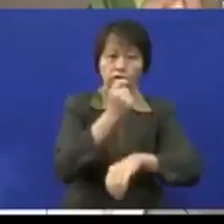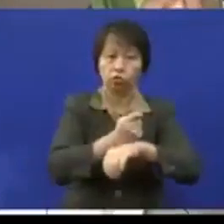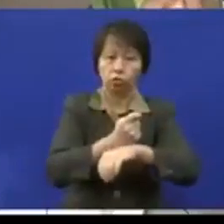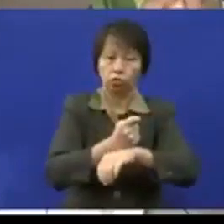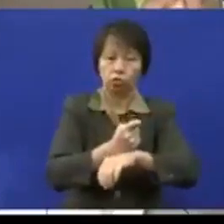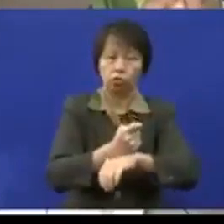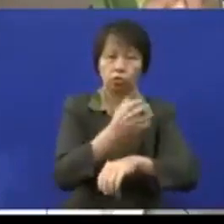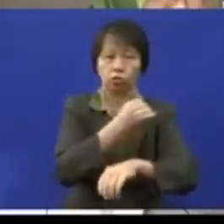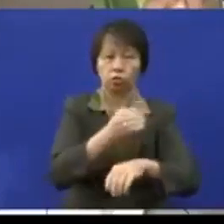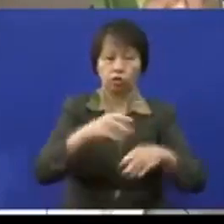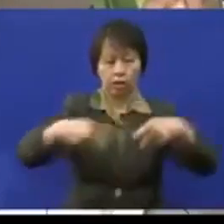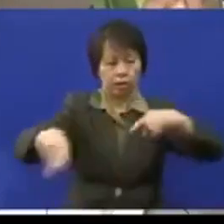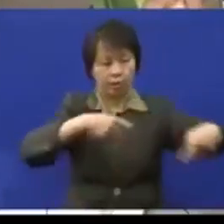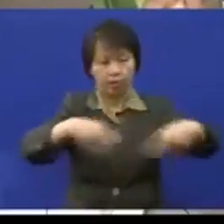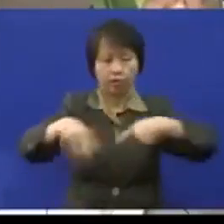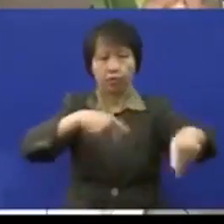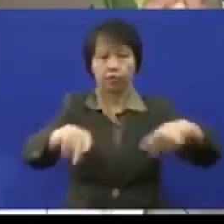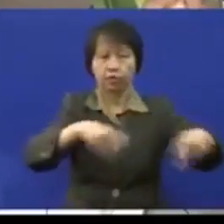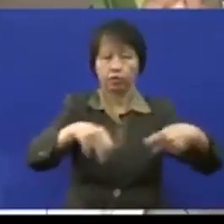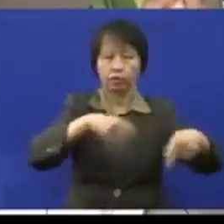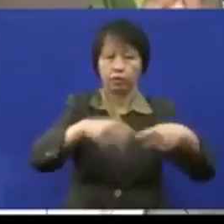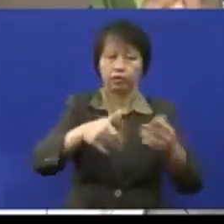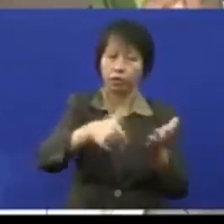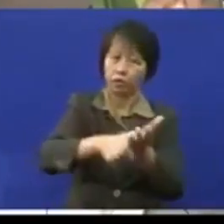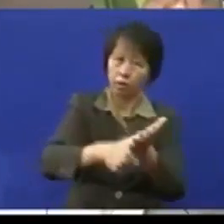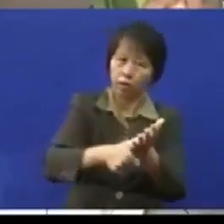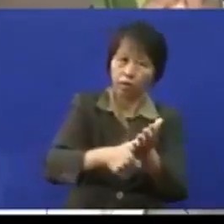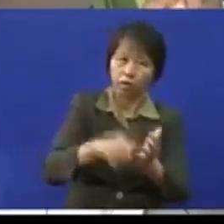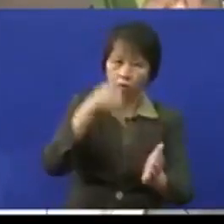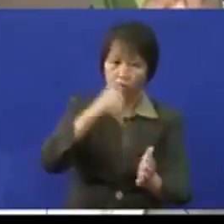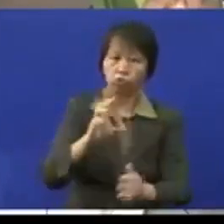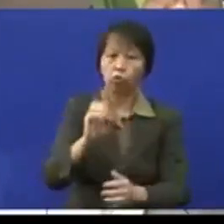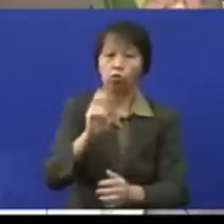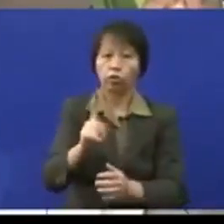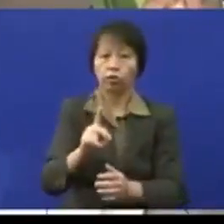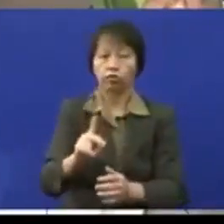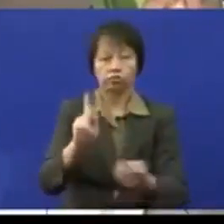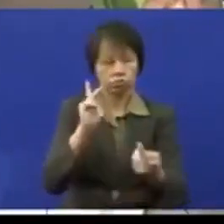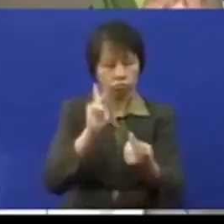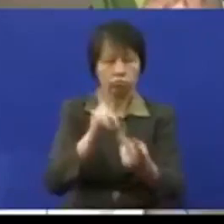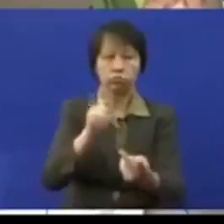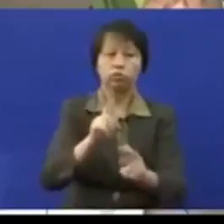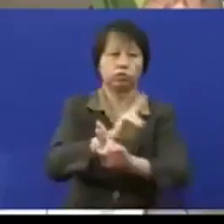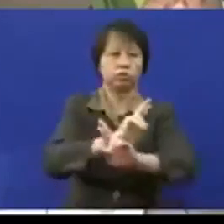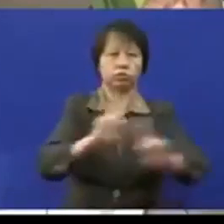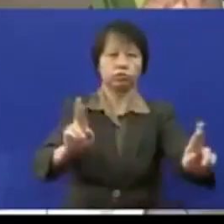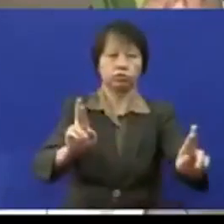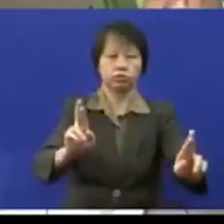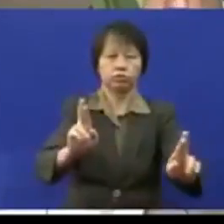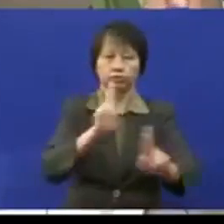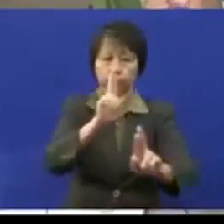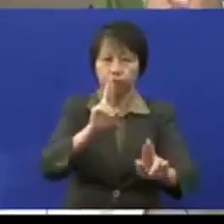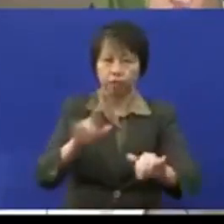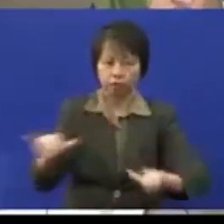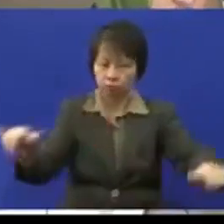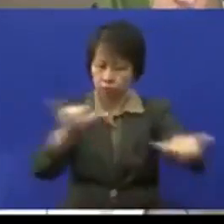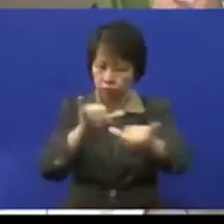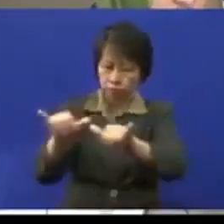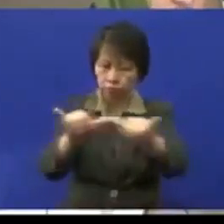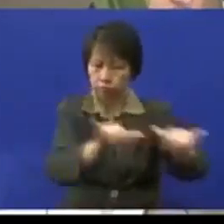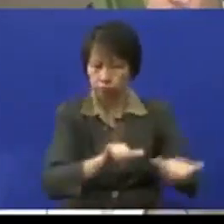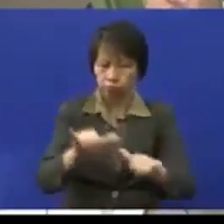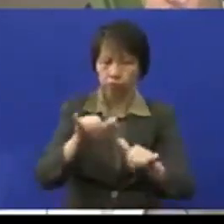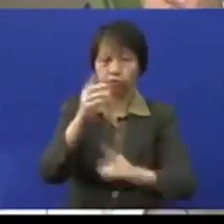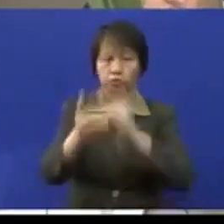pasal-pasal awam yang mereka mesti menyediakan satu satu standar yang universal